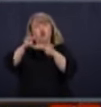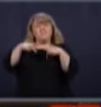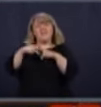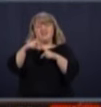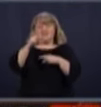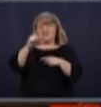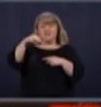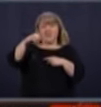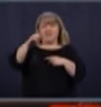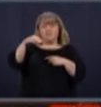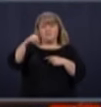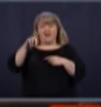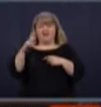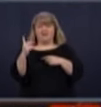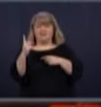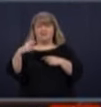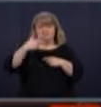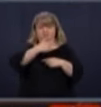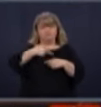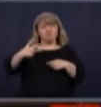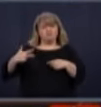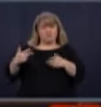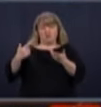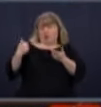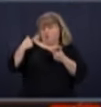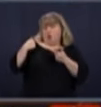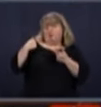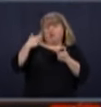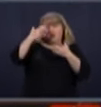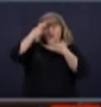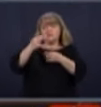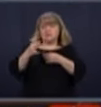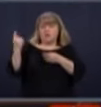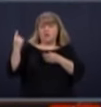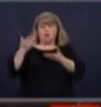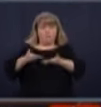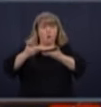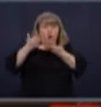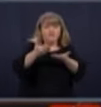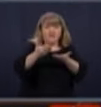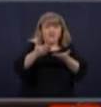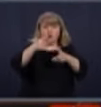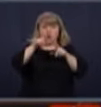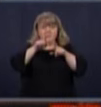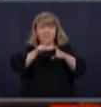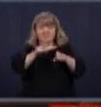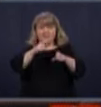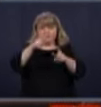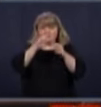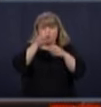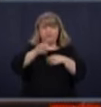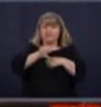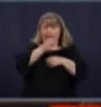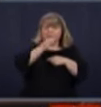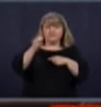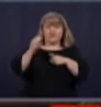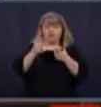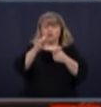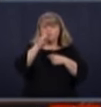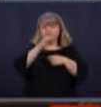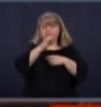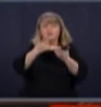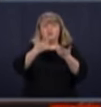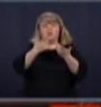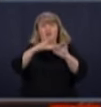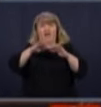au cours des dernières heures, d'offrir un test de dépistage à tous les adultes, qu'ils